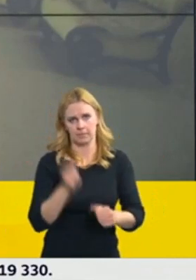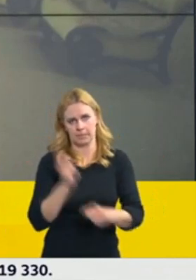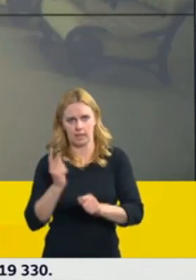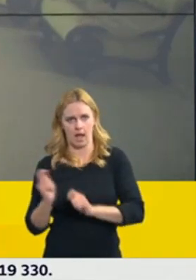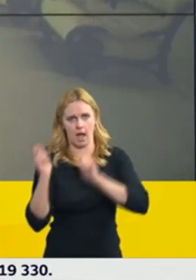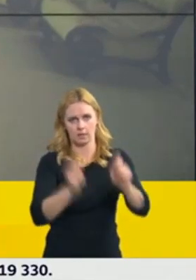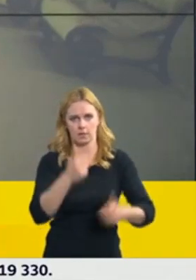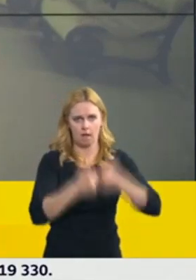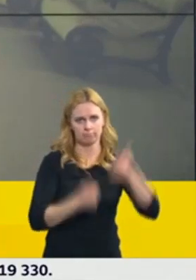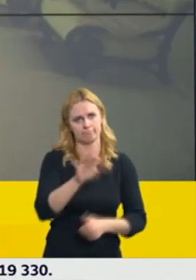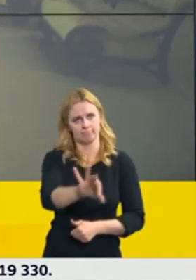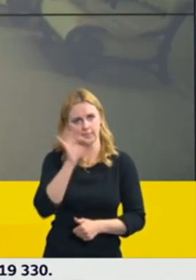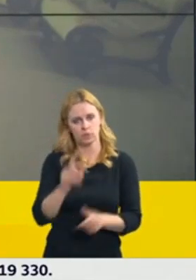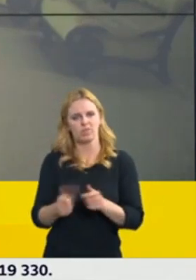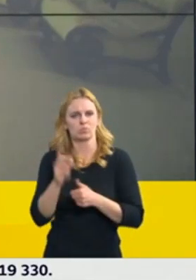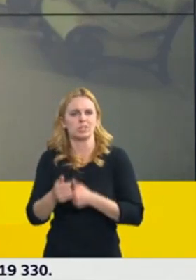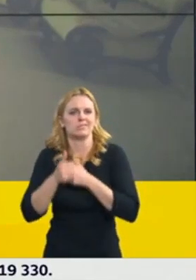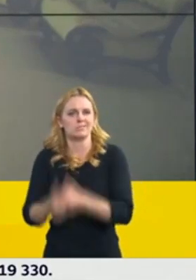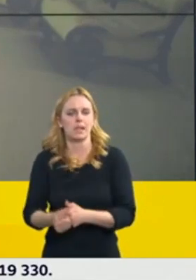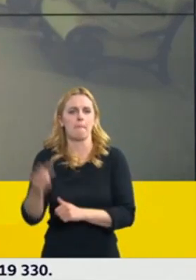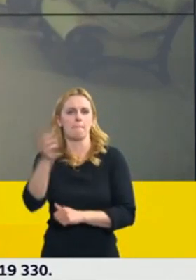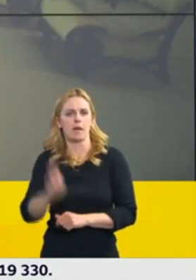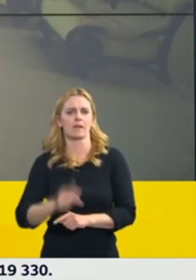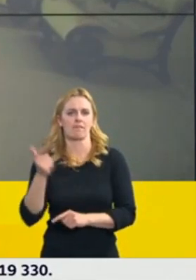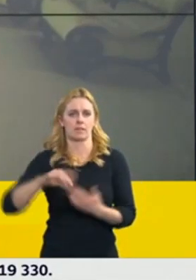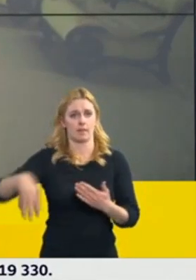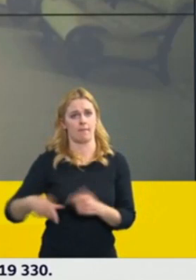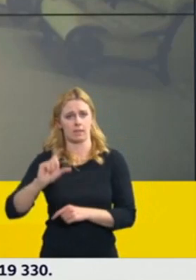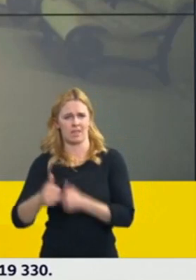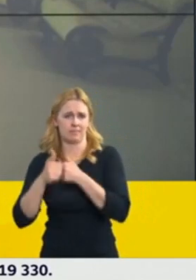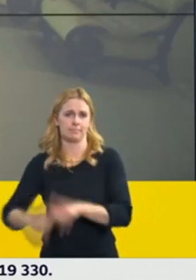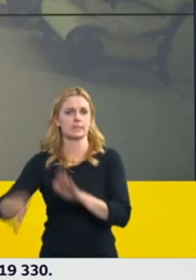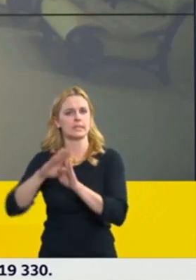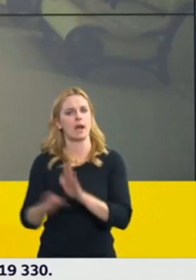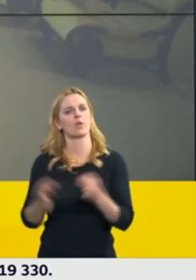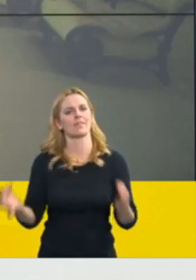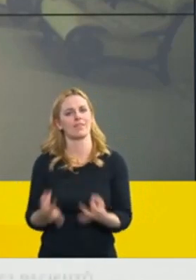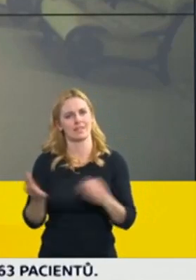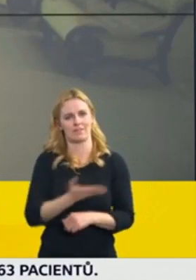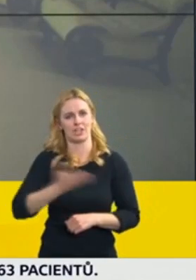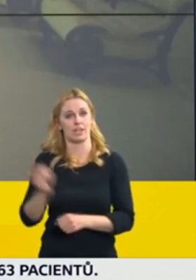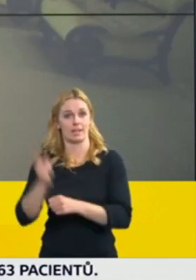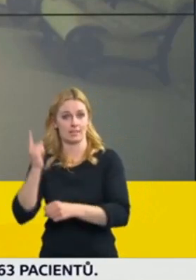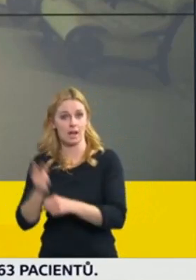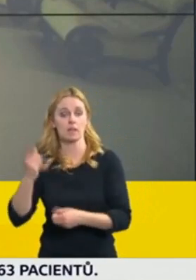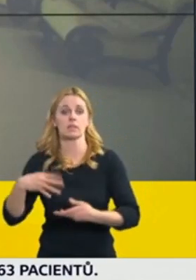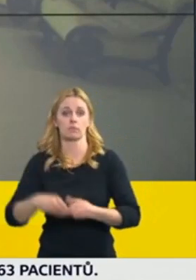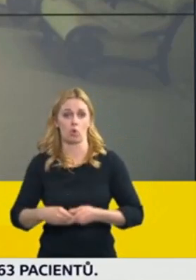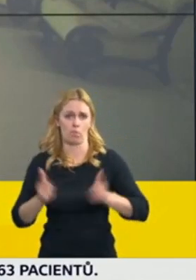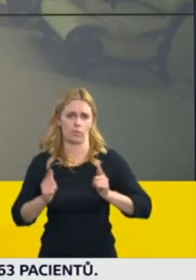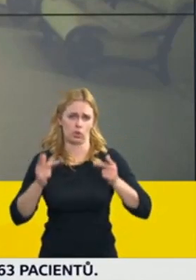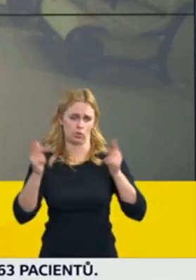bylo to podle paragrafu 29c zákona o zadávání veřejných zakázek. To znamená zadávání v nouzovém stavu a